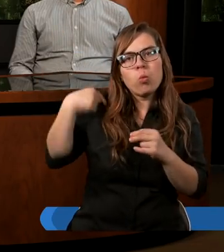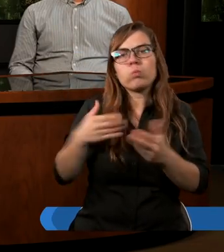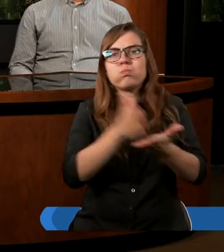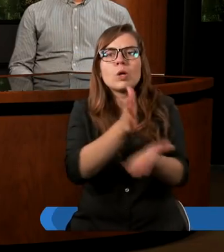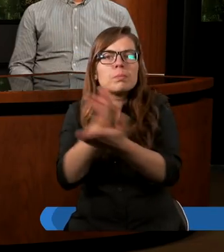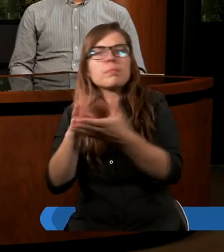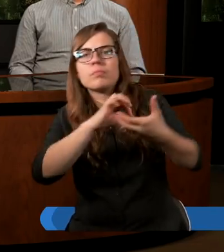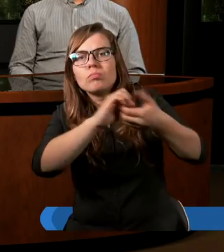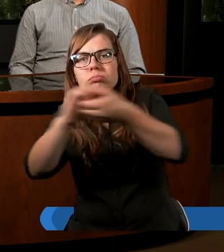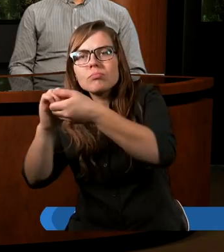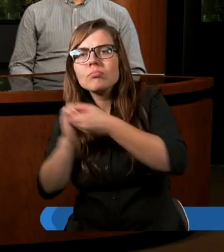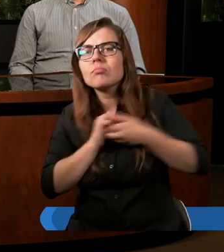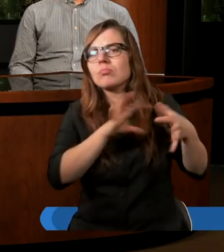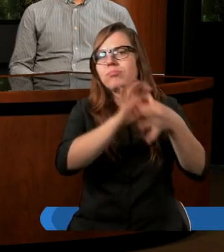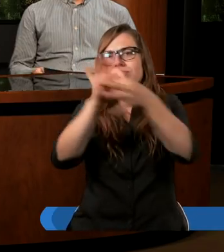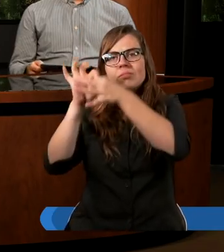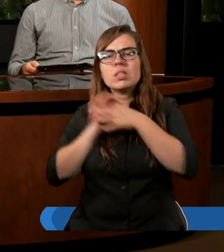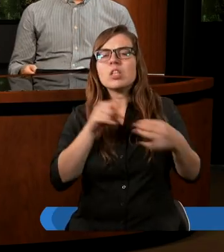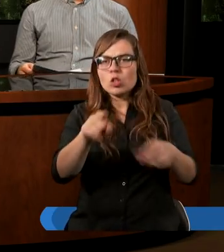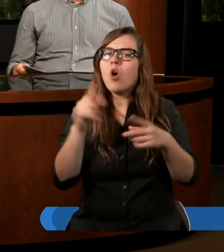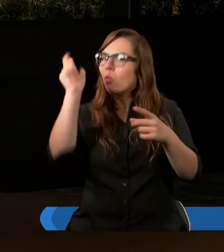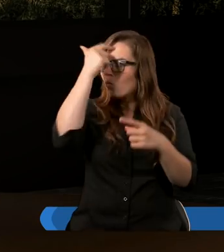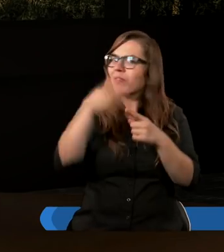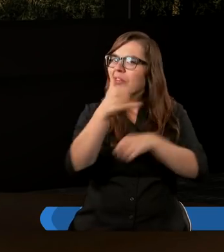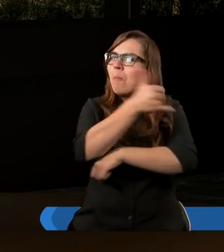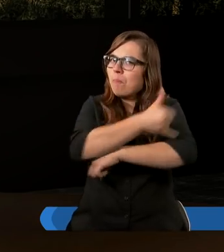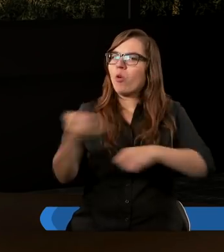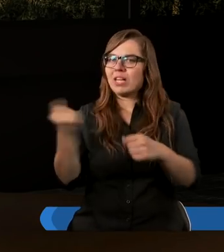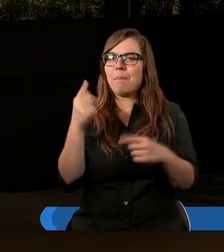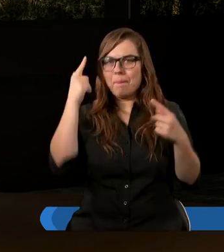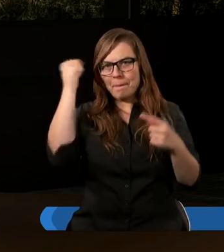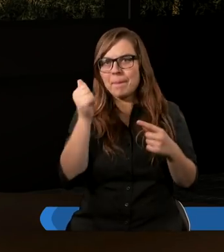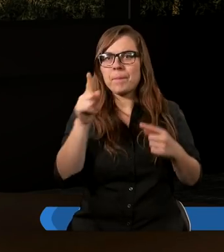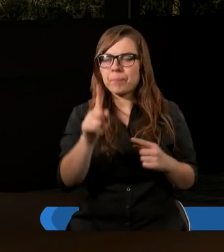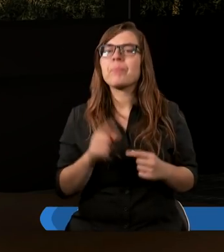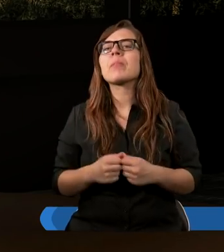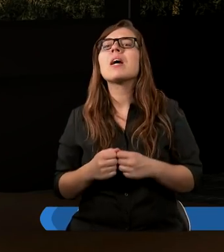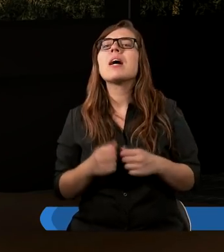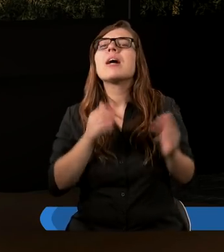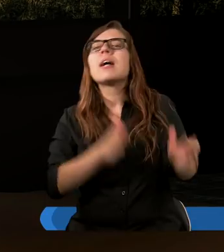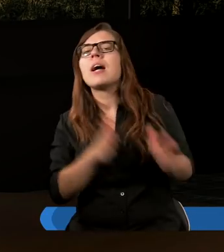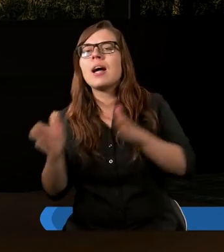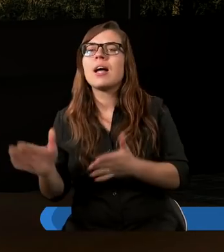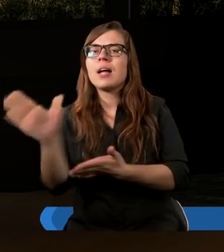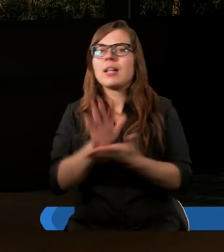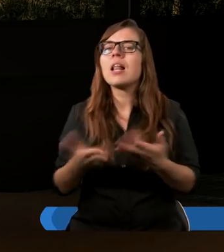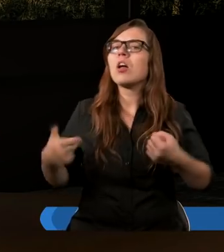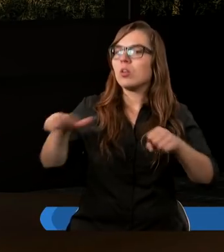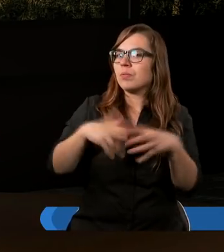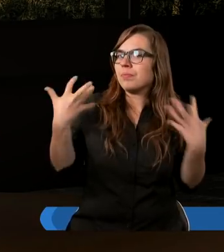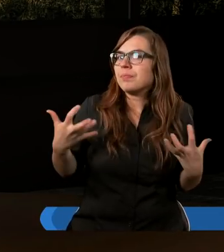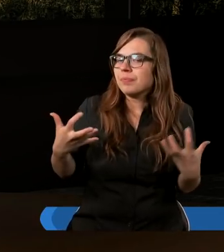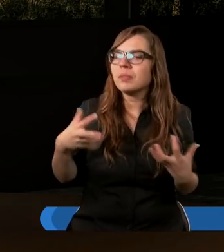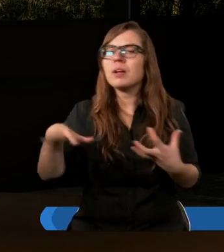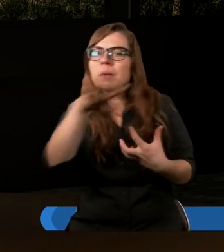istotne i będziemy to też dalej podkreślać. Następny tekst, który chcę, żebyśmy